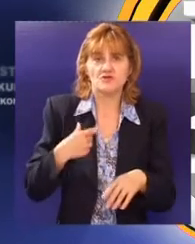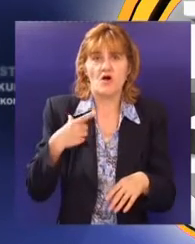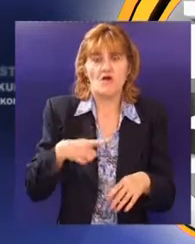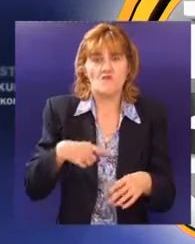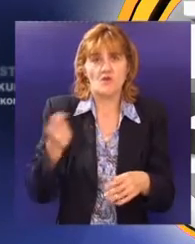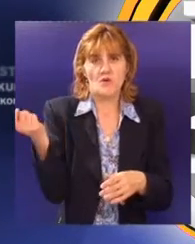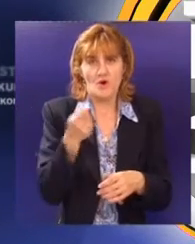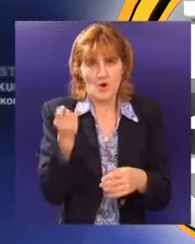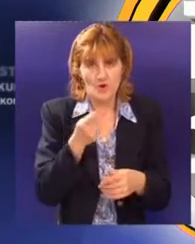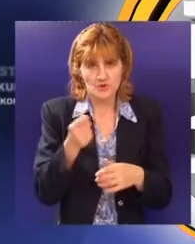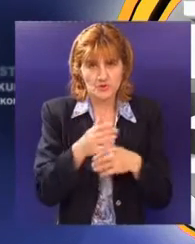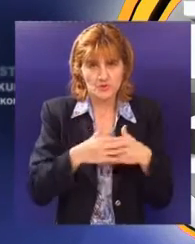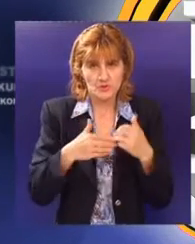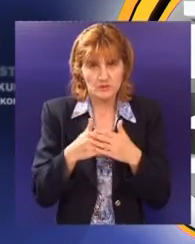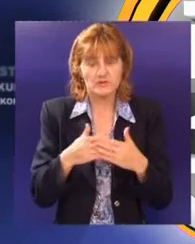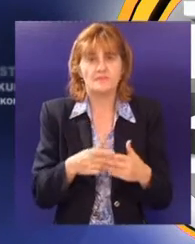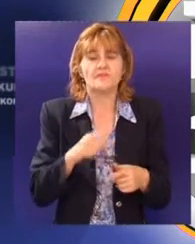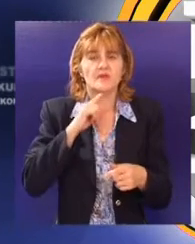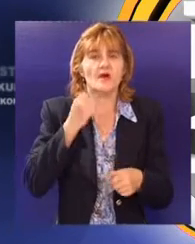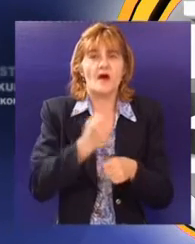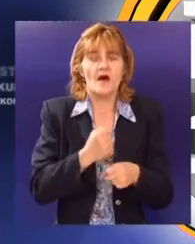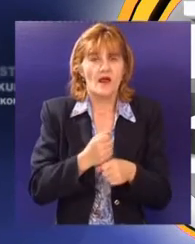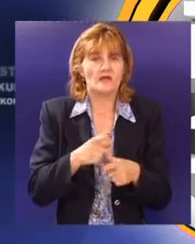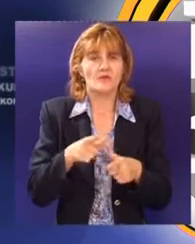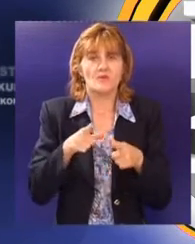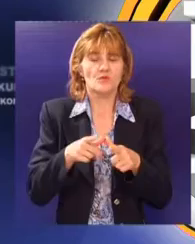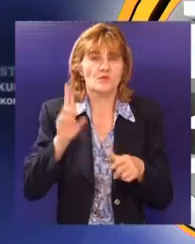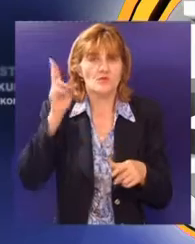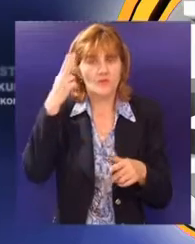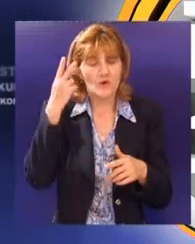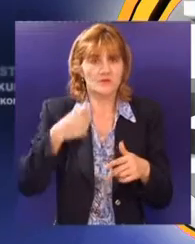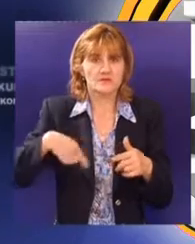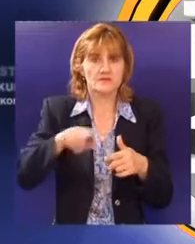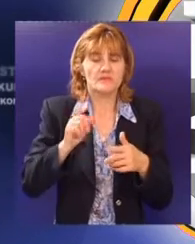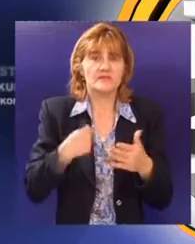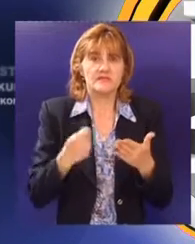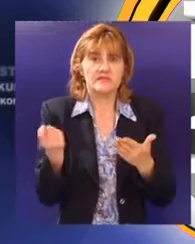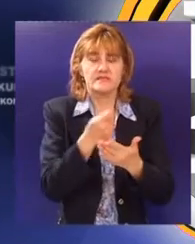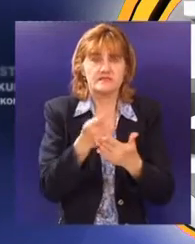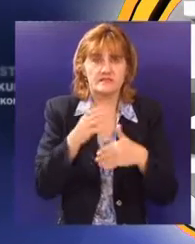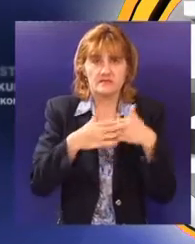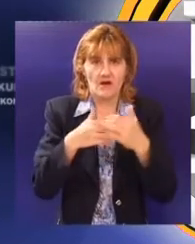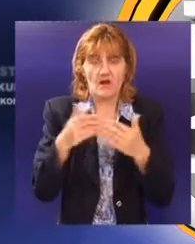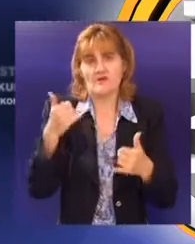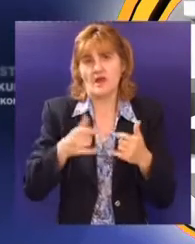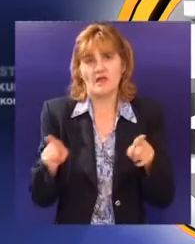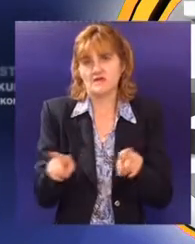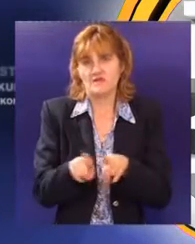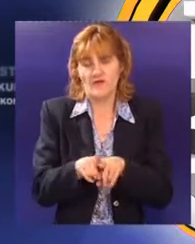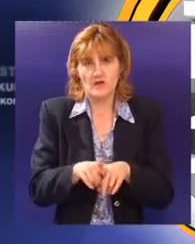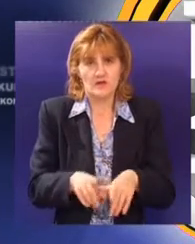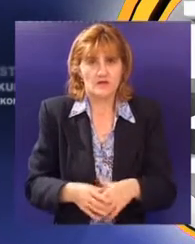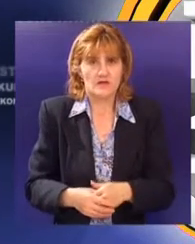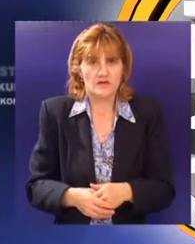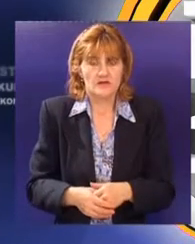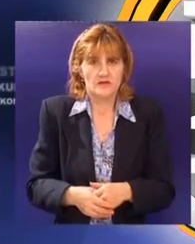konstruktivni smer i da radim u građevini na projektovanju ili na gradilištu svejedno u